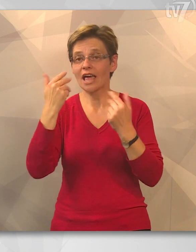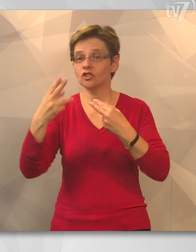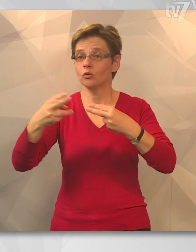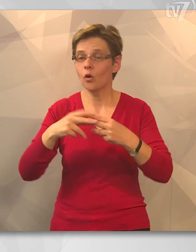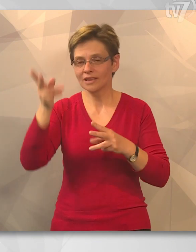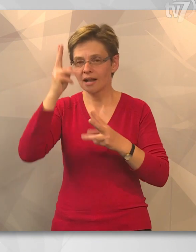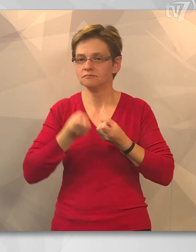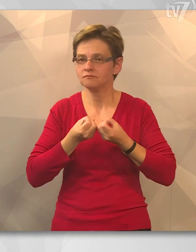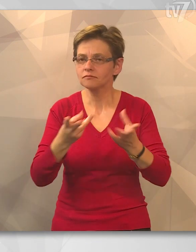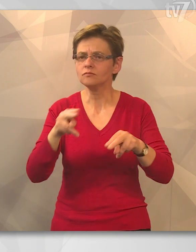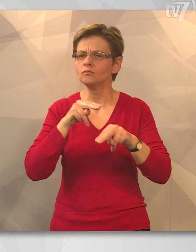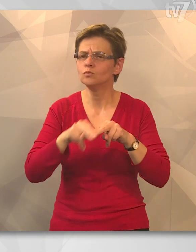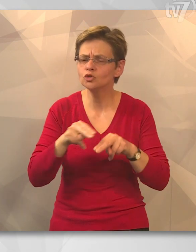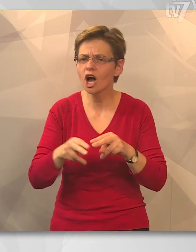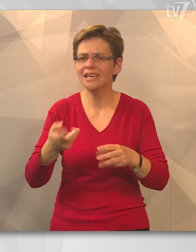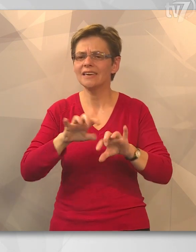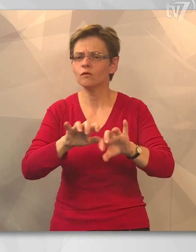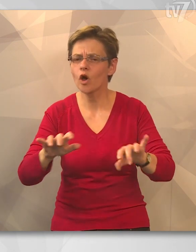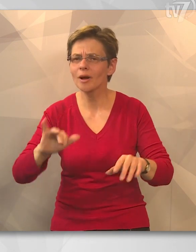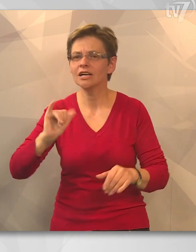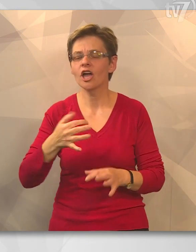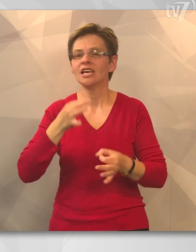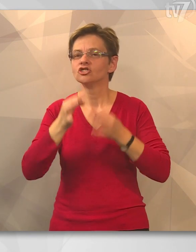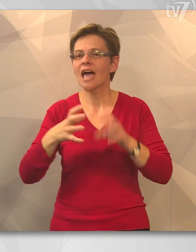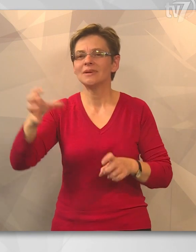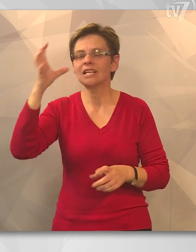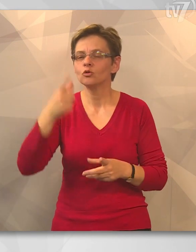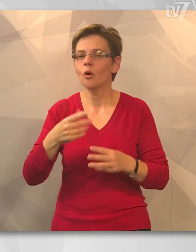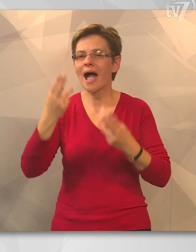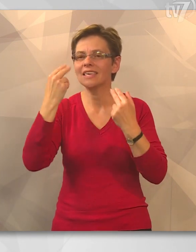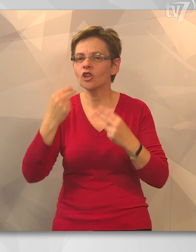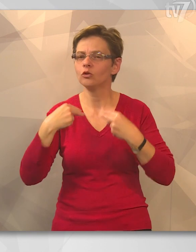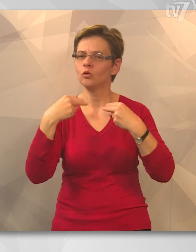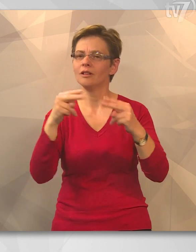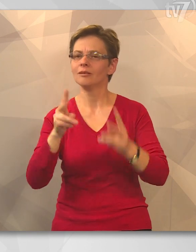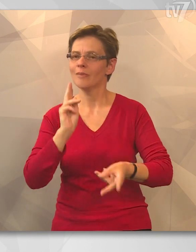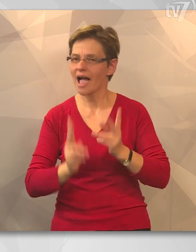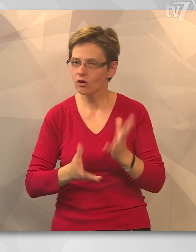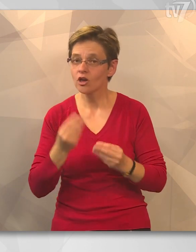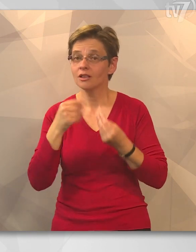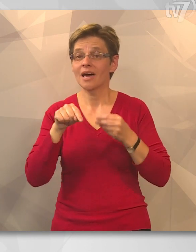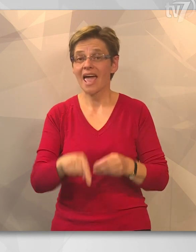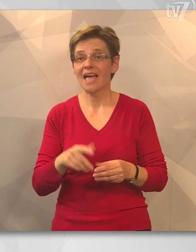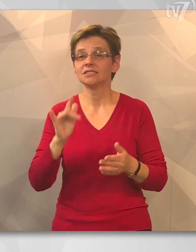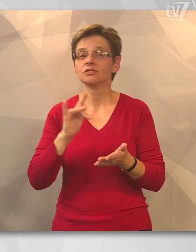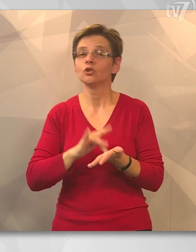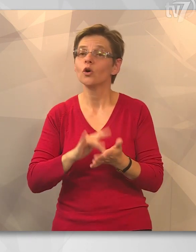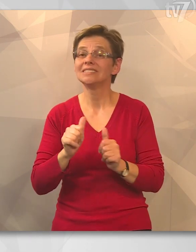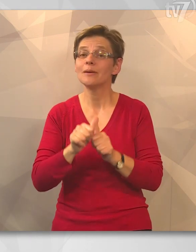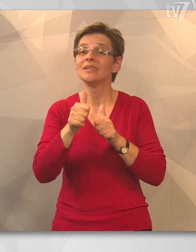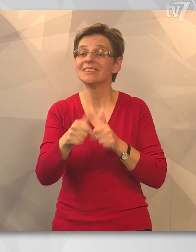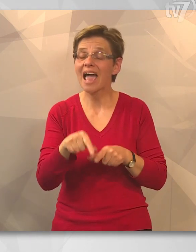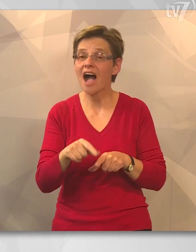tanulók körében népszerűsítse a műszaki, informatikai és természettudományi tanulmányi lehetőségeket, mivel ez